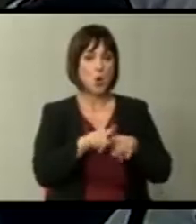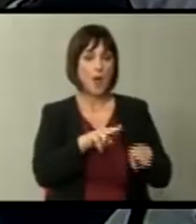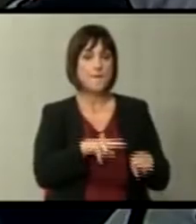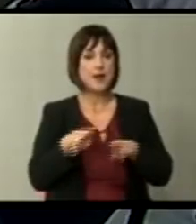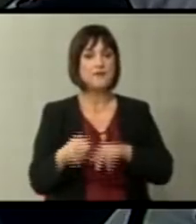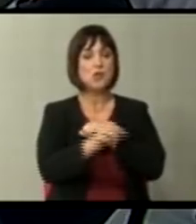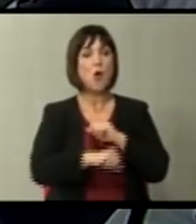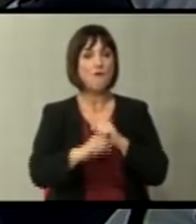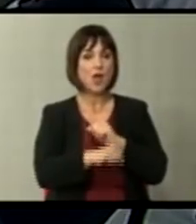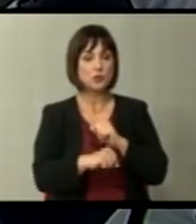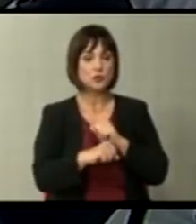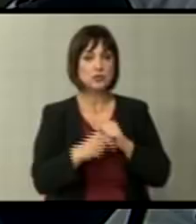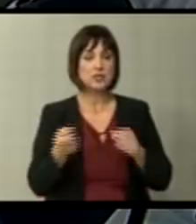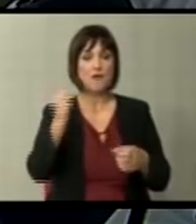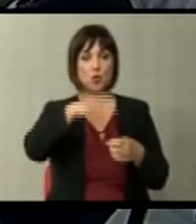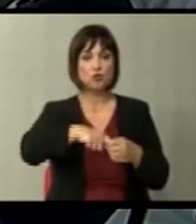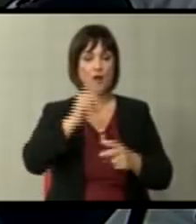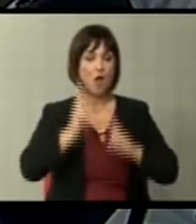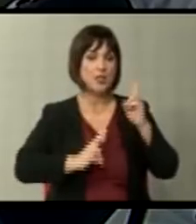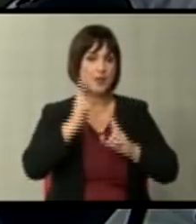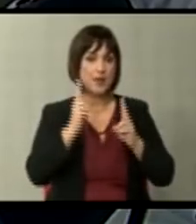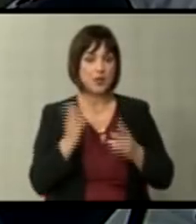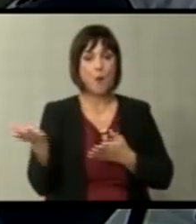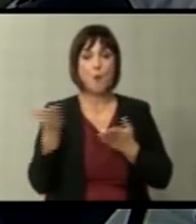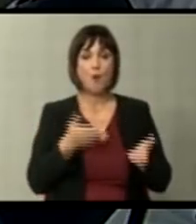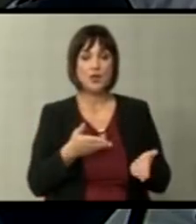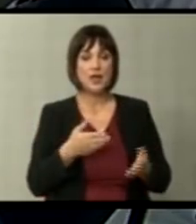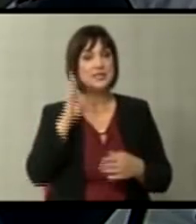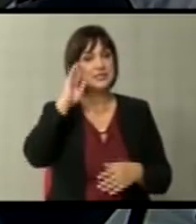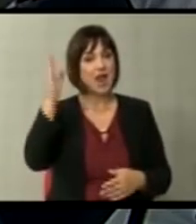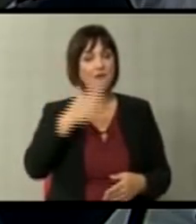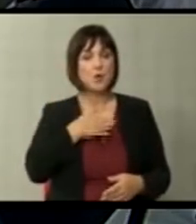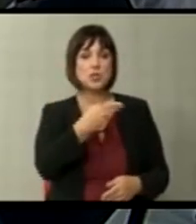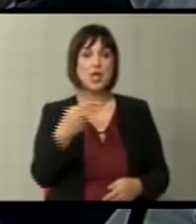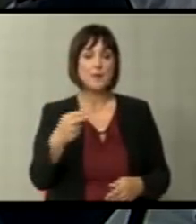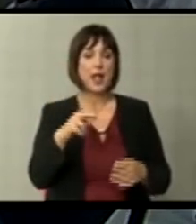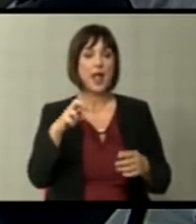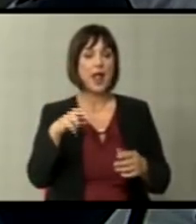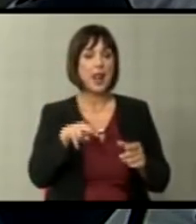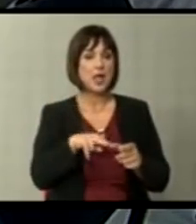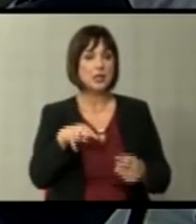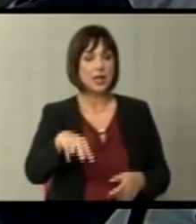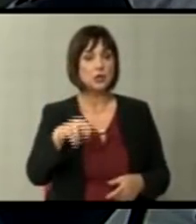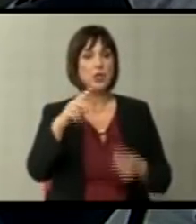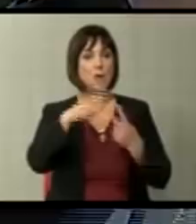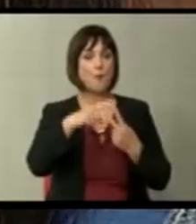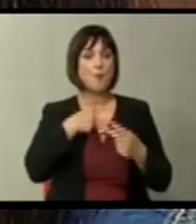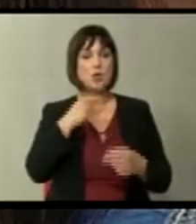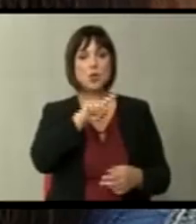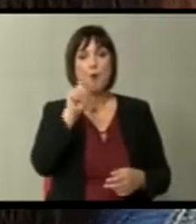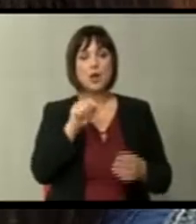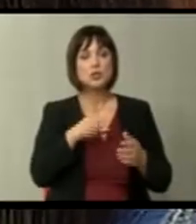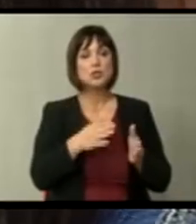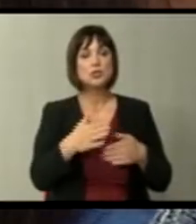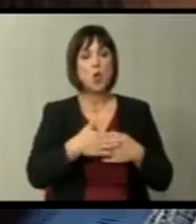правниот факултет да се включат во дебатата. Повелете? Здраво, мојото име е Леонита Поповска. Мојото прашање се